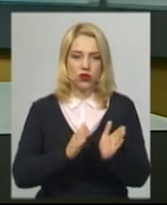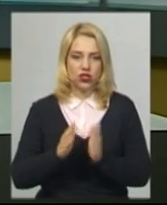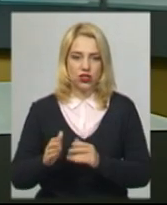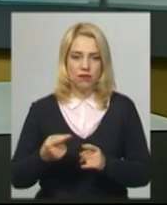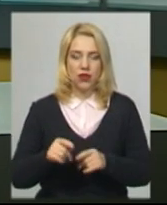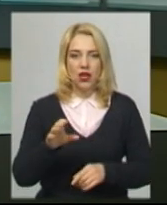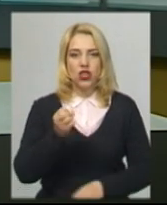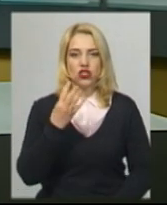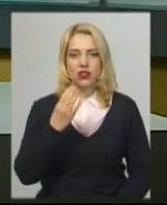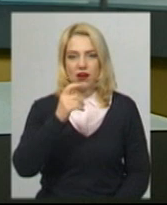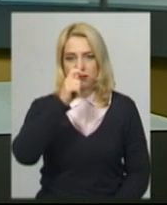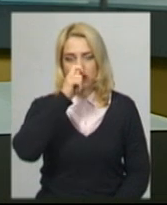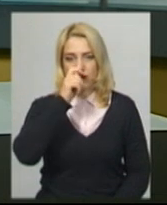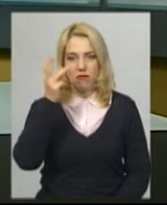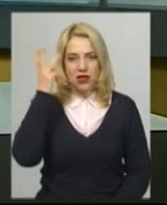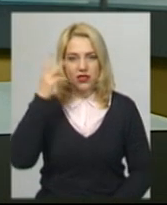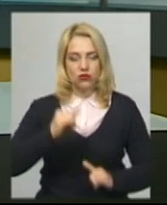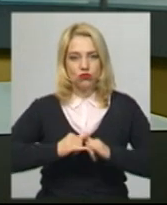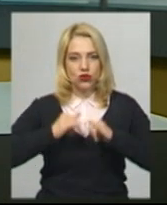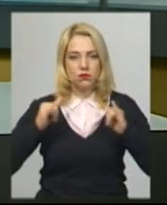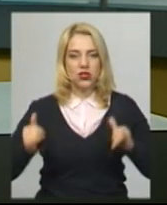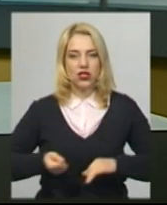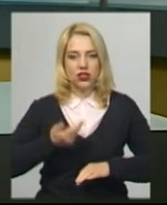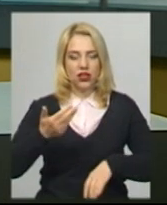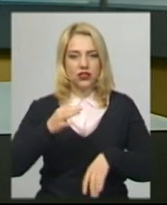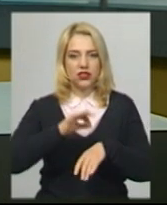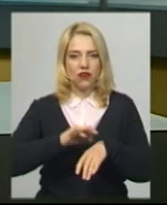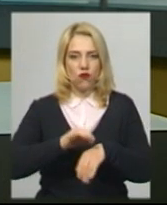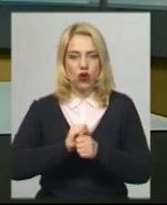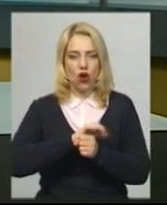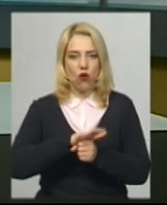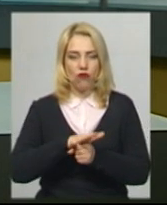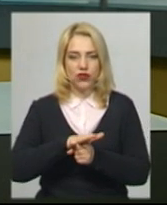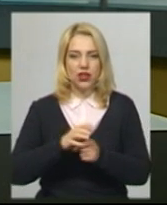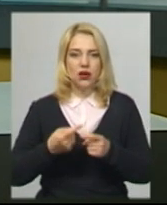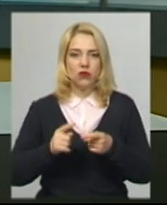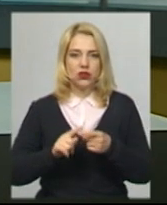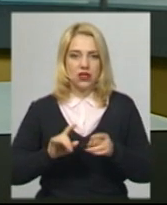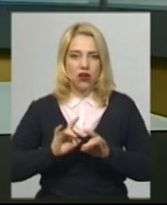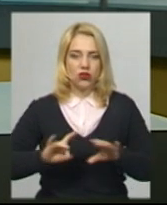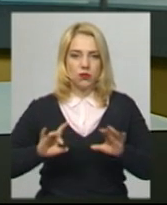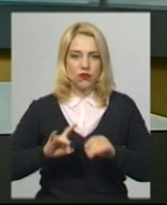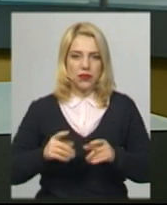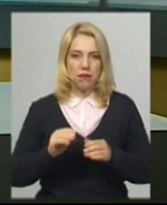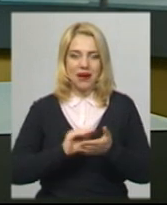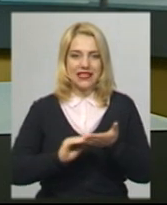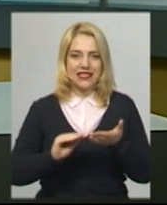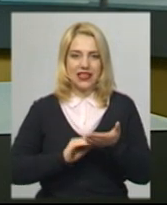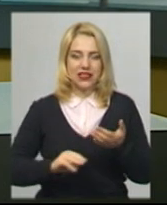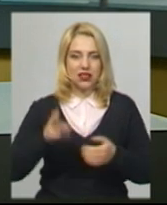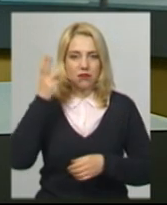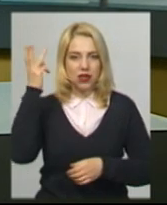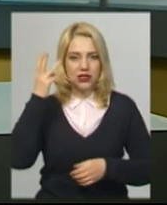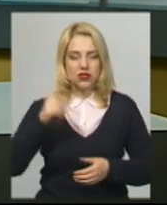14 квітня у Хмельницькому збільшилась кількість хворих на COVID-19. Про це розповіла Суспільному прессекретарка Хмельницького